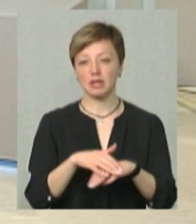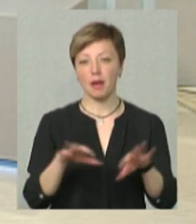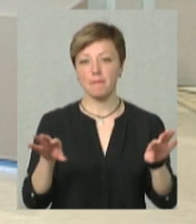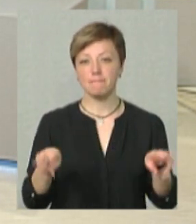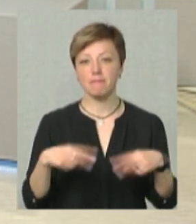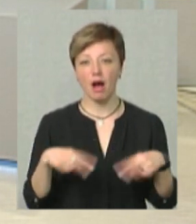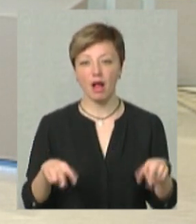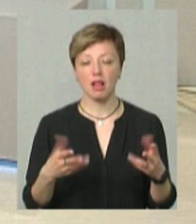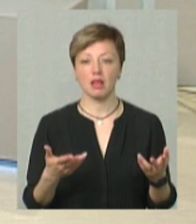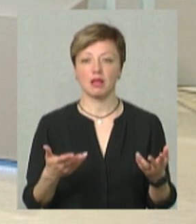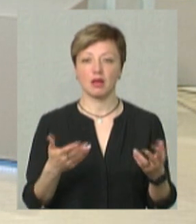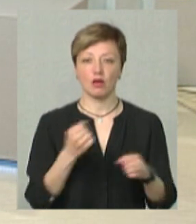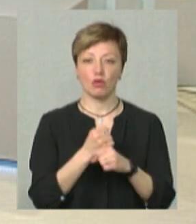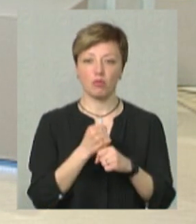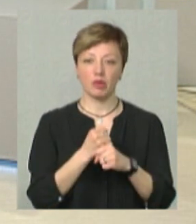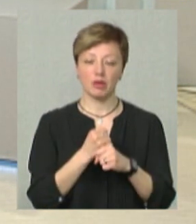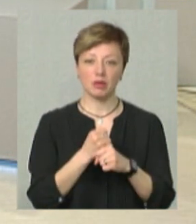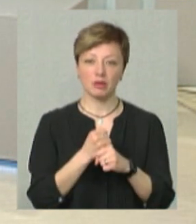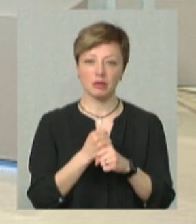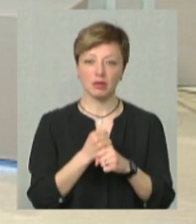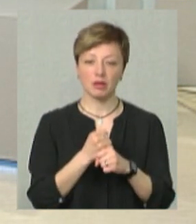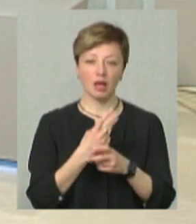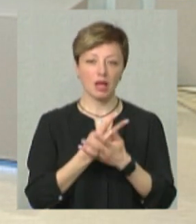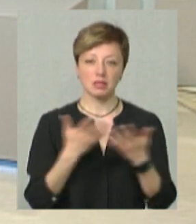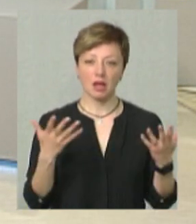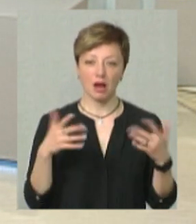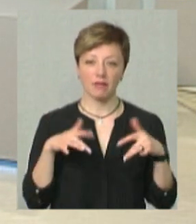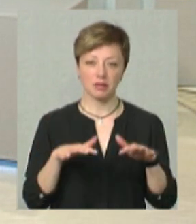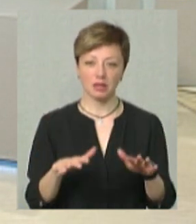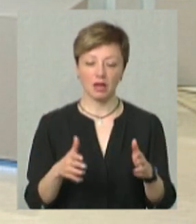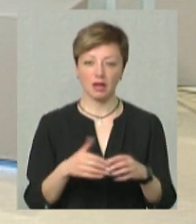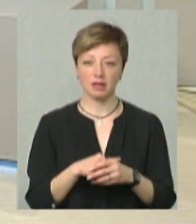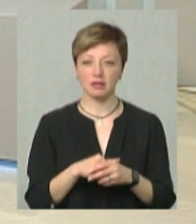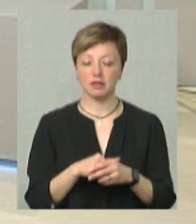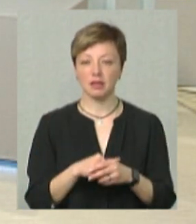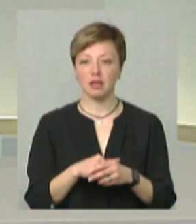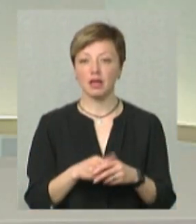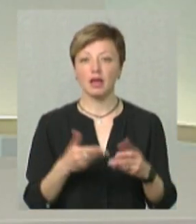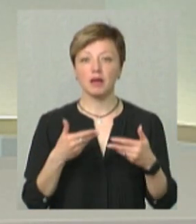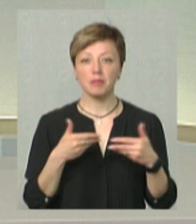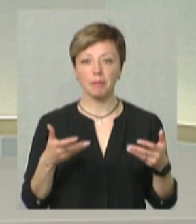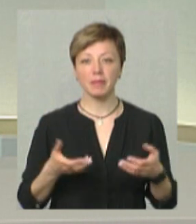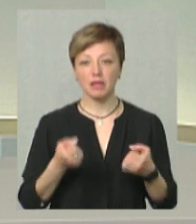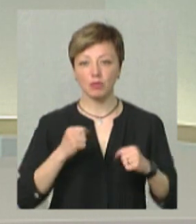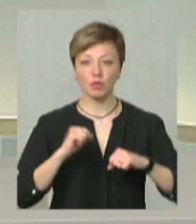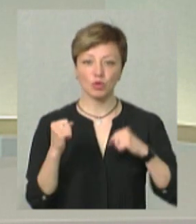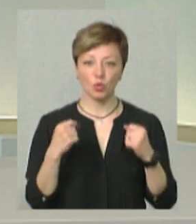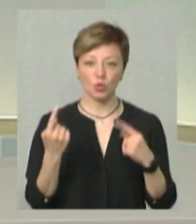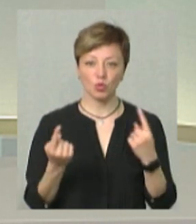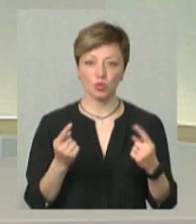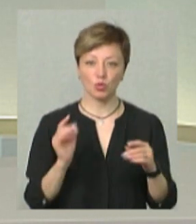Наприклад, ми робили яскравий захід, тобто, і ми підтримували, і друг друга